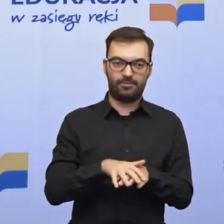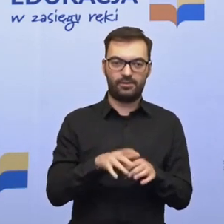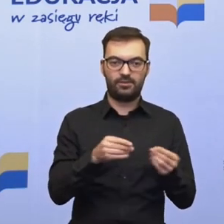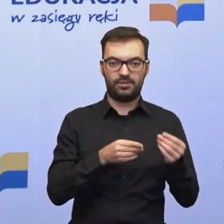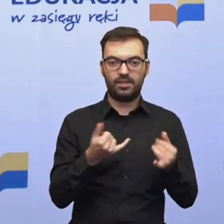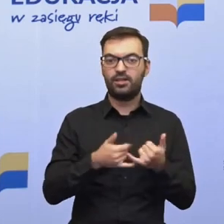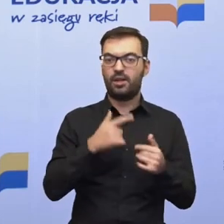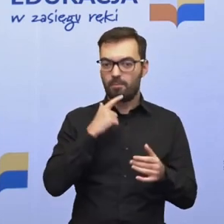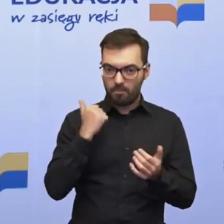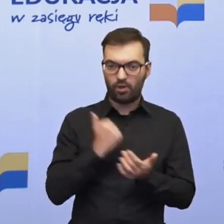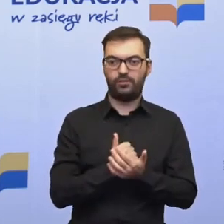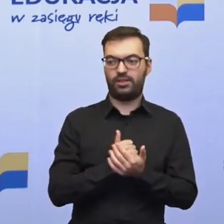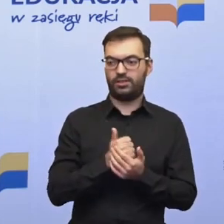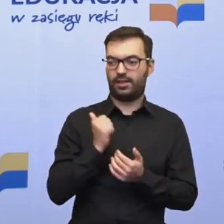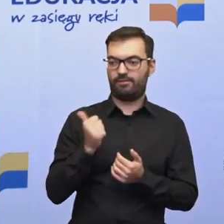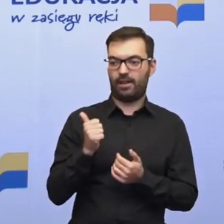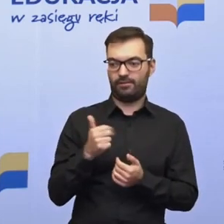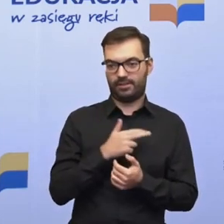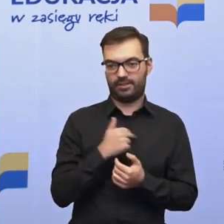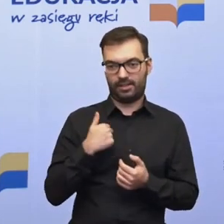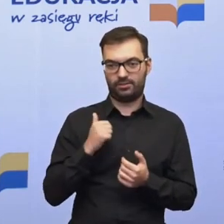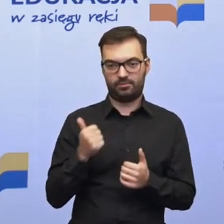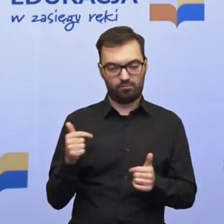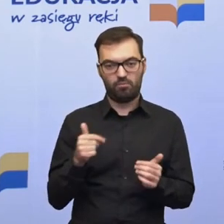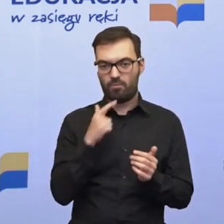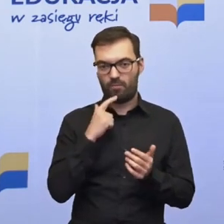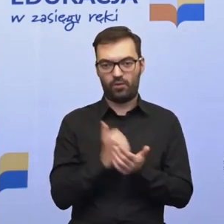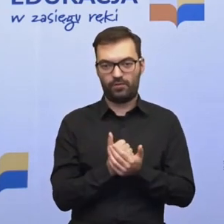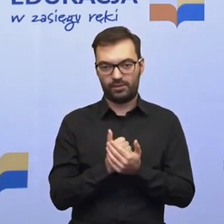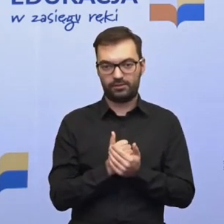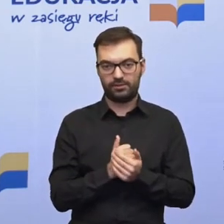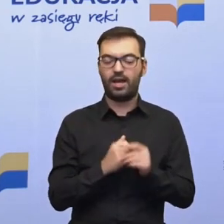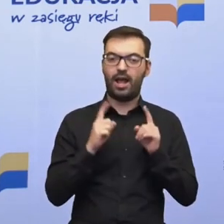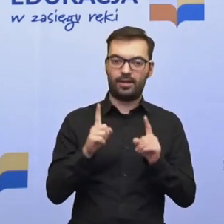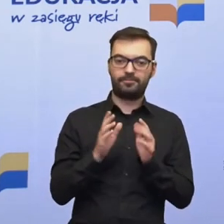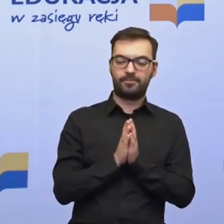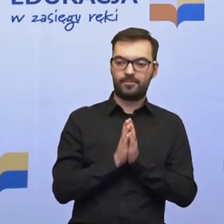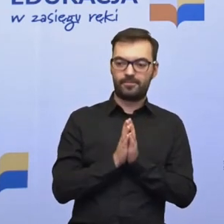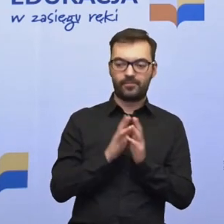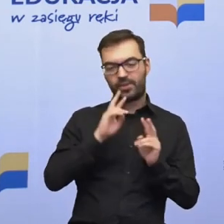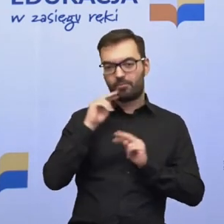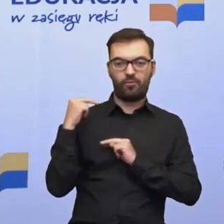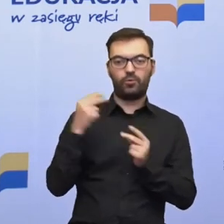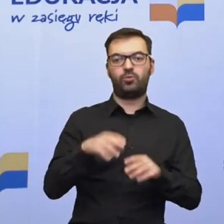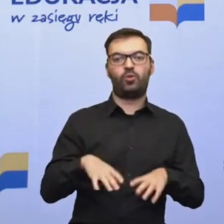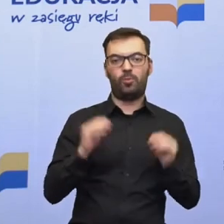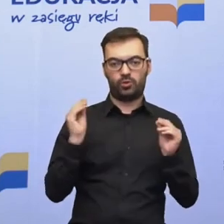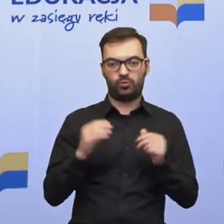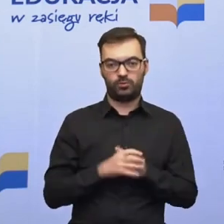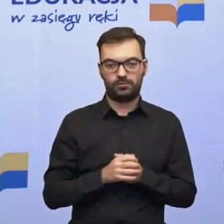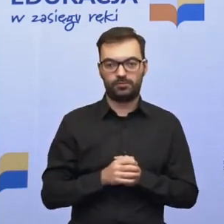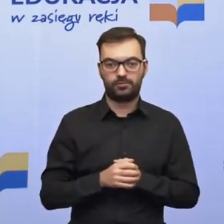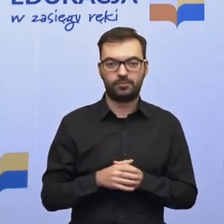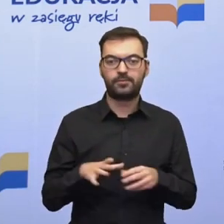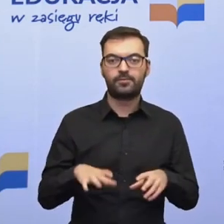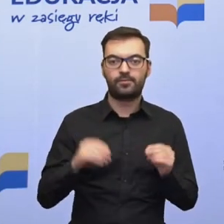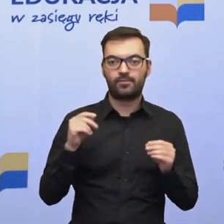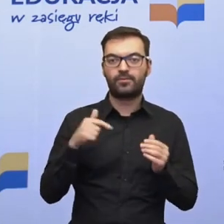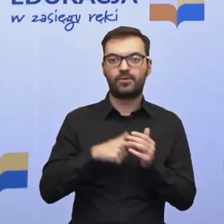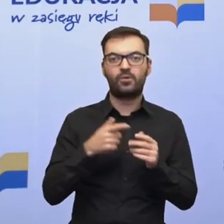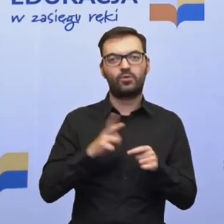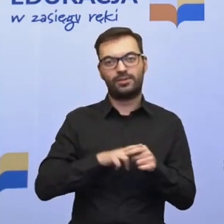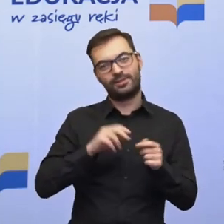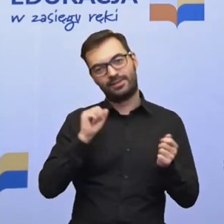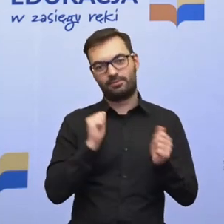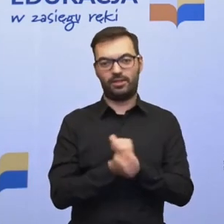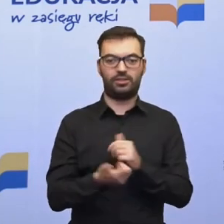kwalifikacje, które zdobywamy przez całe życie. Ale chcę wrócić do tego początku, do tego początku, który może zmienić całe życie,